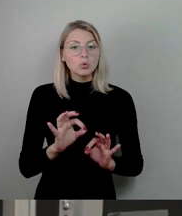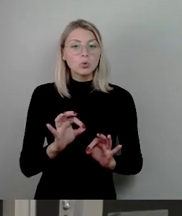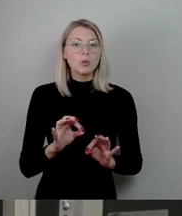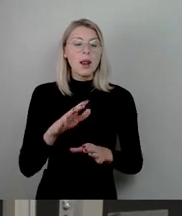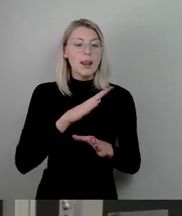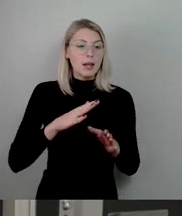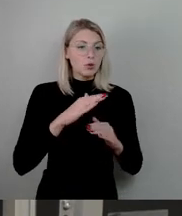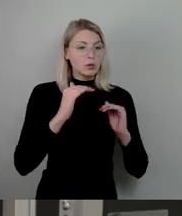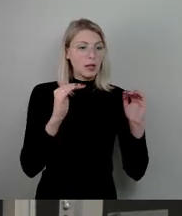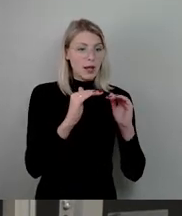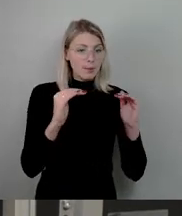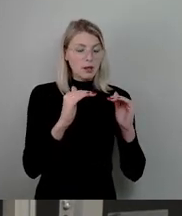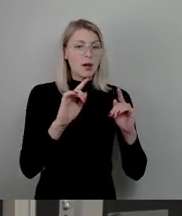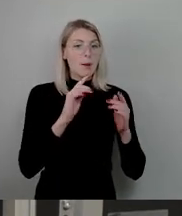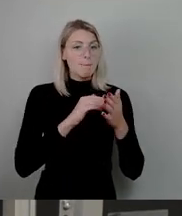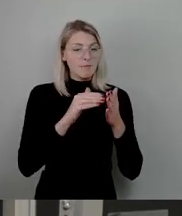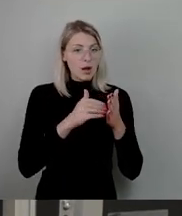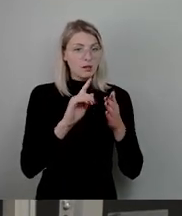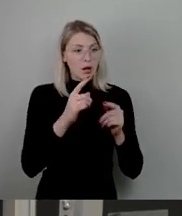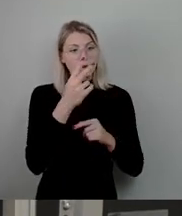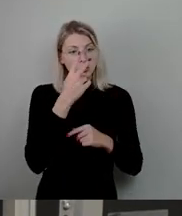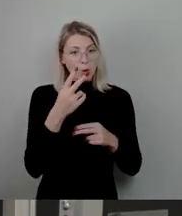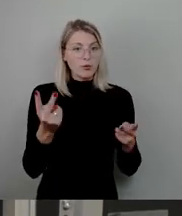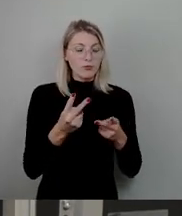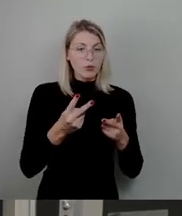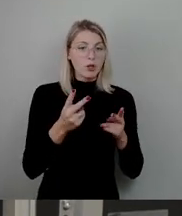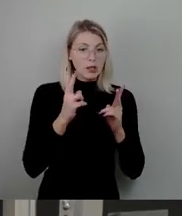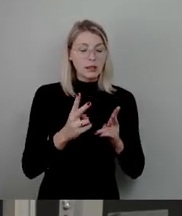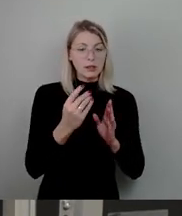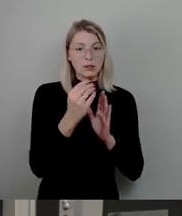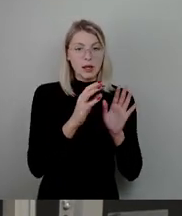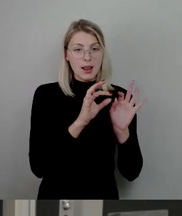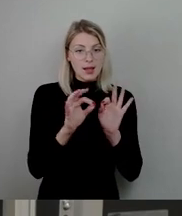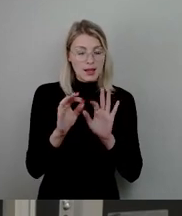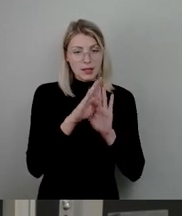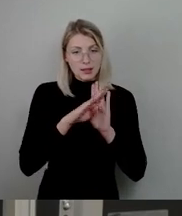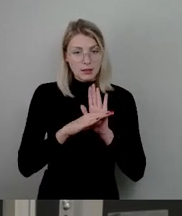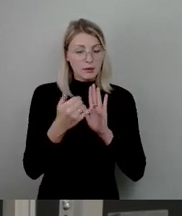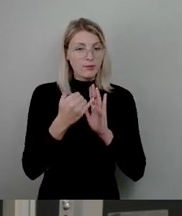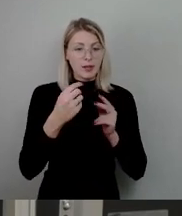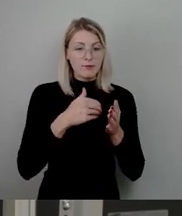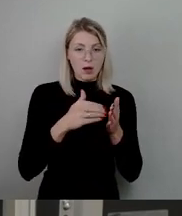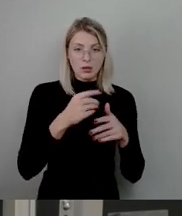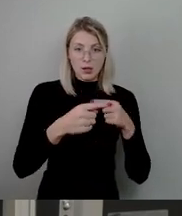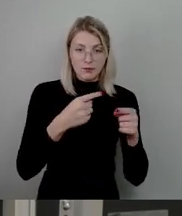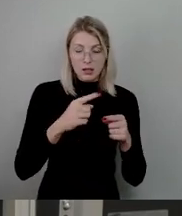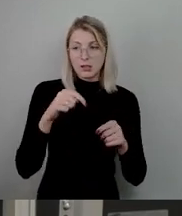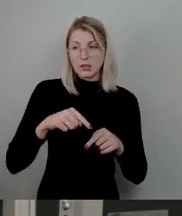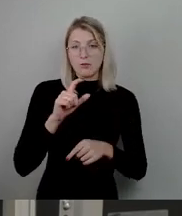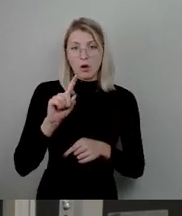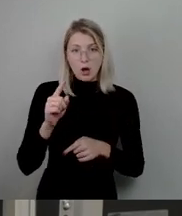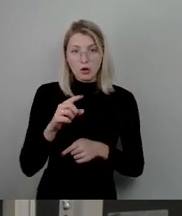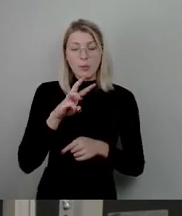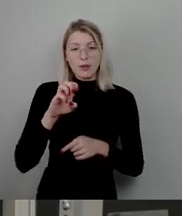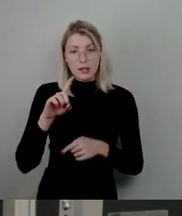sicherlich weiter zu schauen, wie wir insbesondere die Förderrichtlinie im Land auch weiterentwickeln. Ich habe dazu jetzt auch in dieser Woche auch noch mal Kontakt mit der WED, wie wir